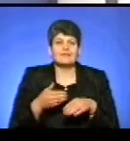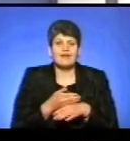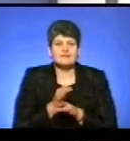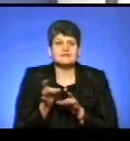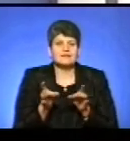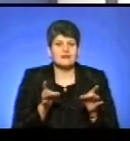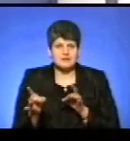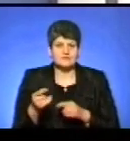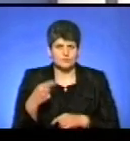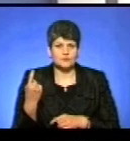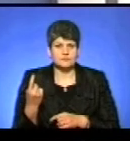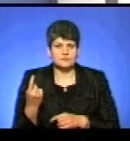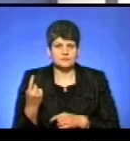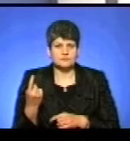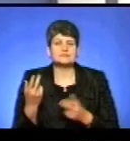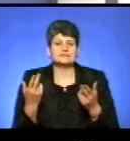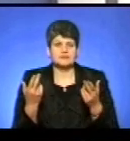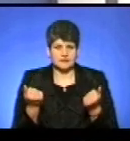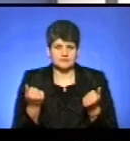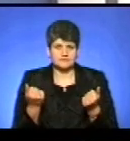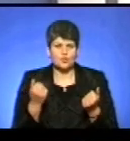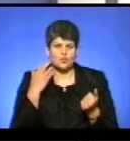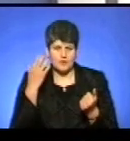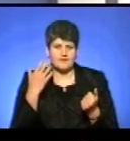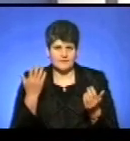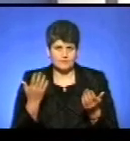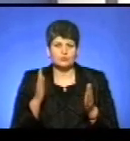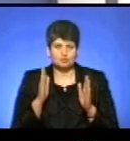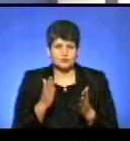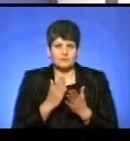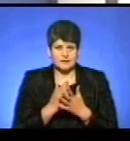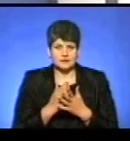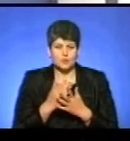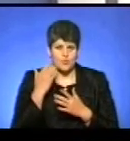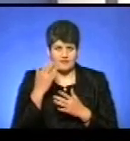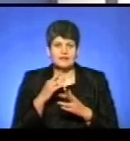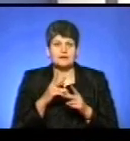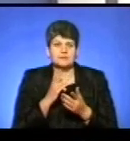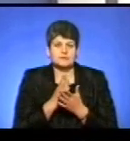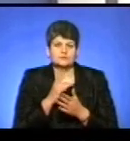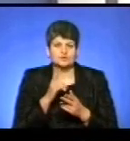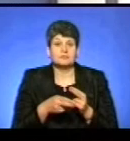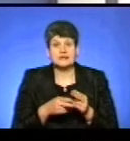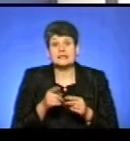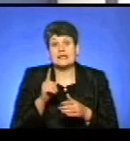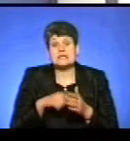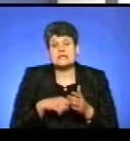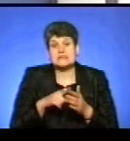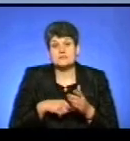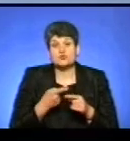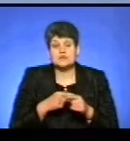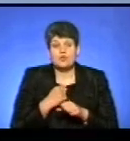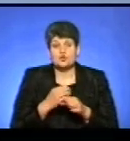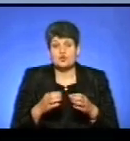на Тернопільщині. Так. Так, уявімо просто, ми будемо мати уявлення, як вона би мала виглядати. Ми надіємося, що та робоча група